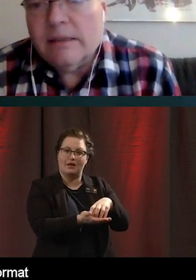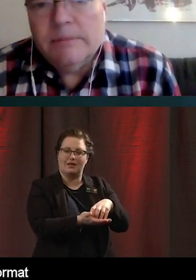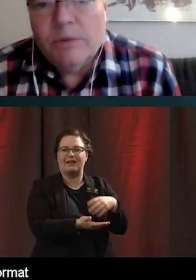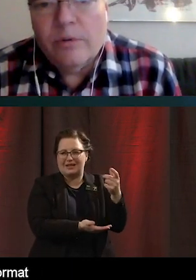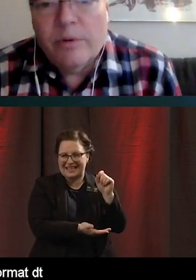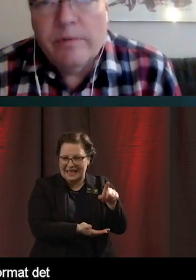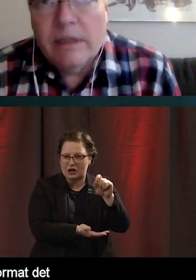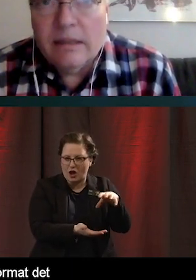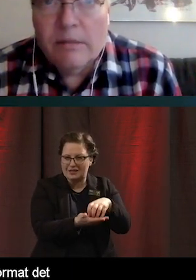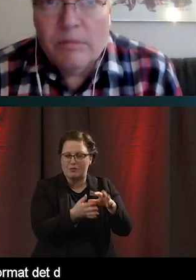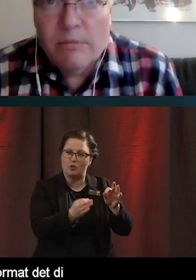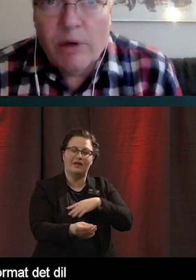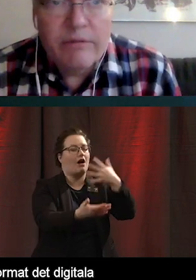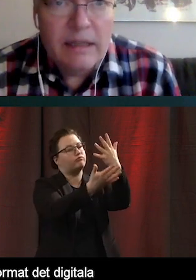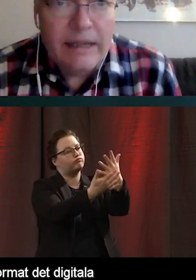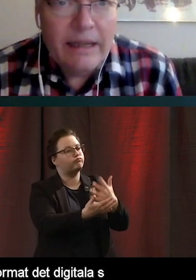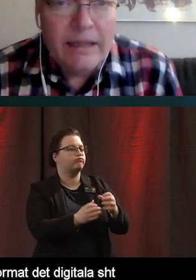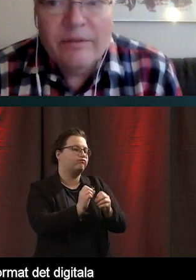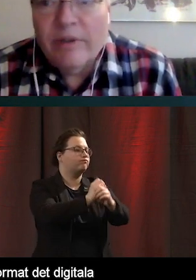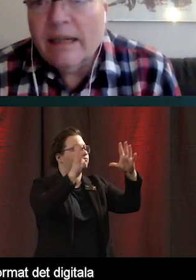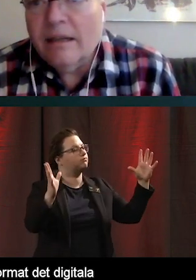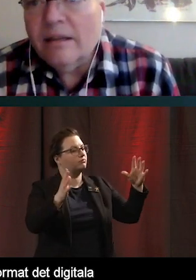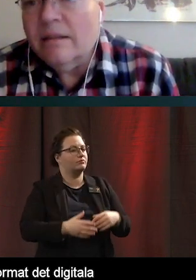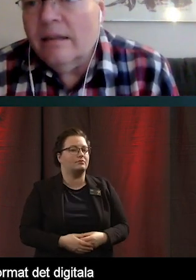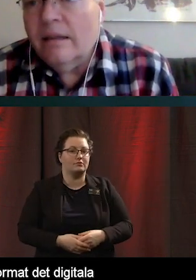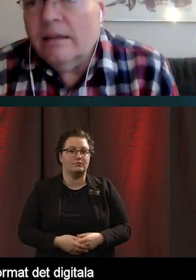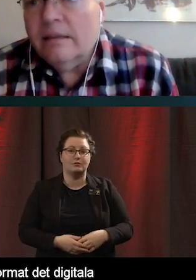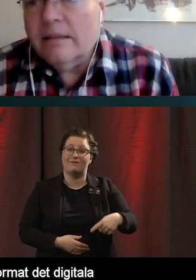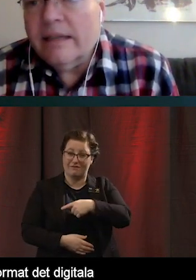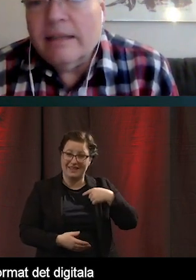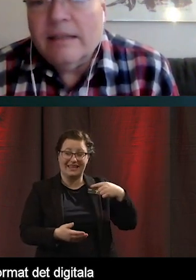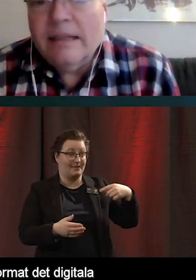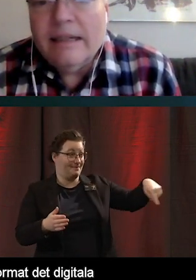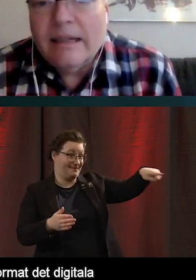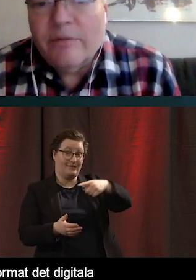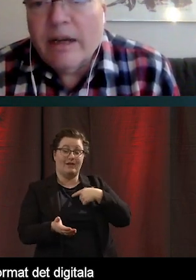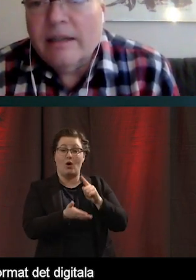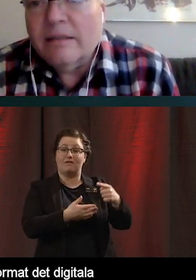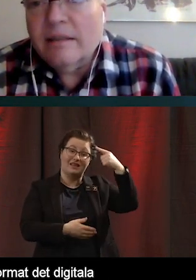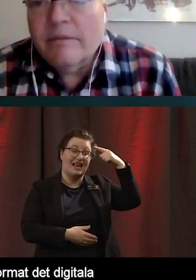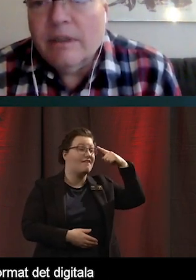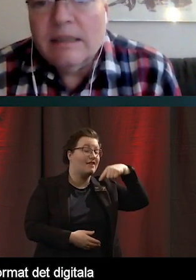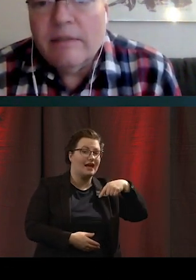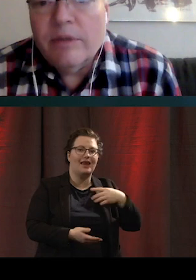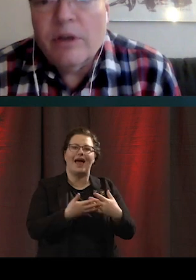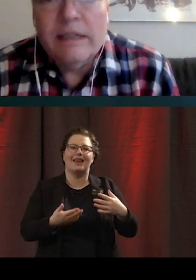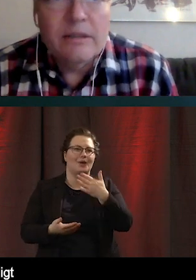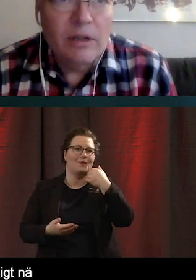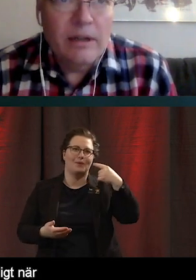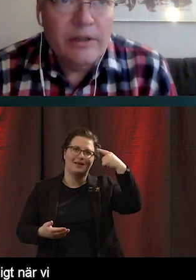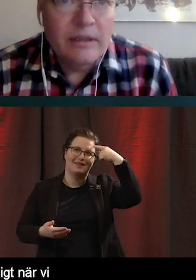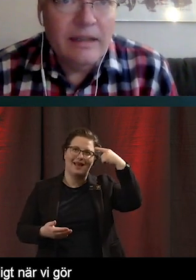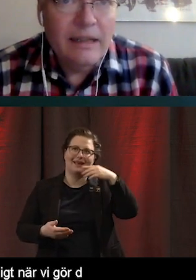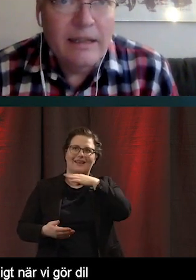samhället. Och hur vi i många fall tänker fel eller inte tänker tillräckligt färdigt när vi gör